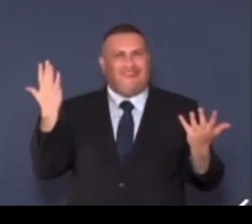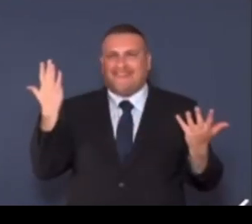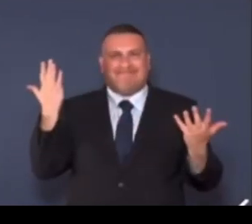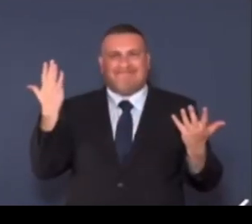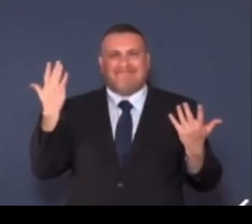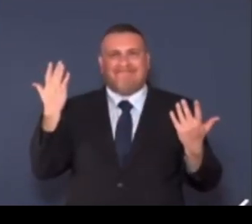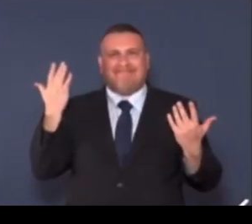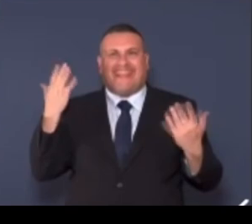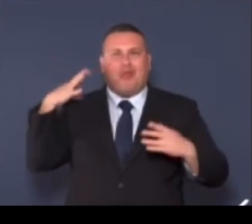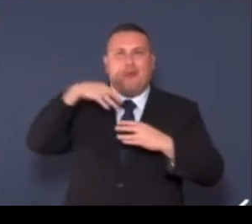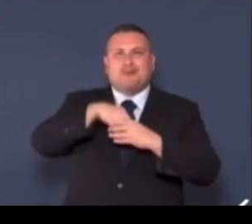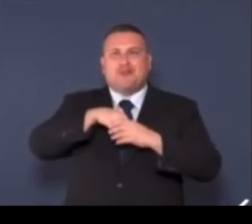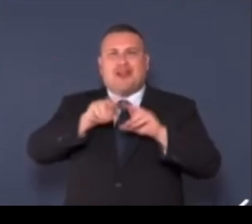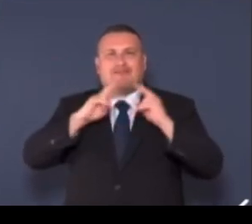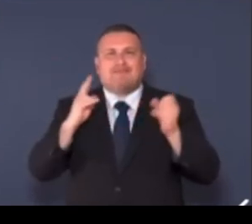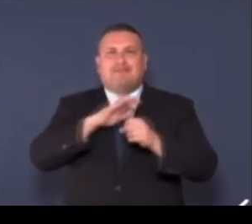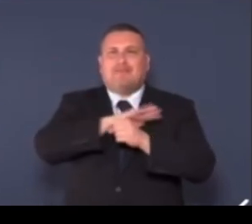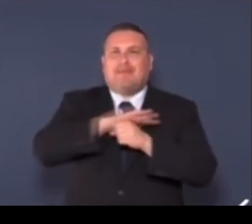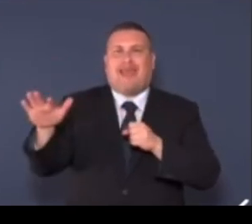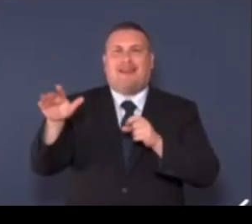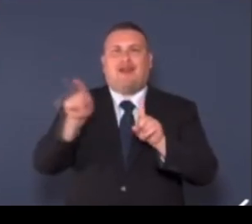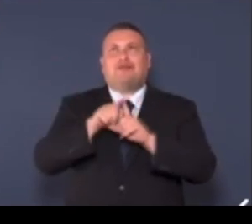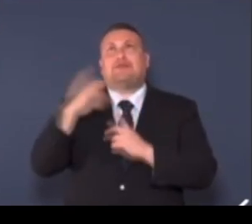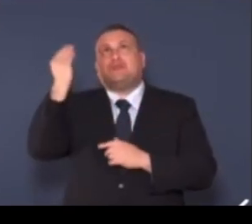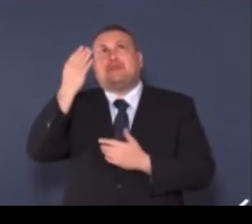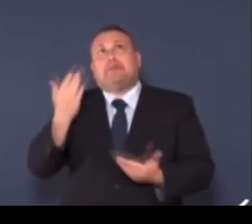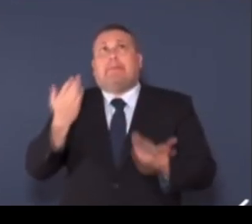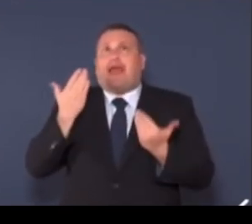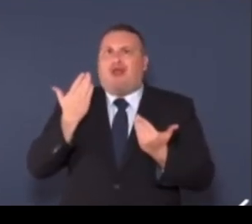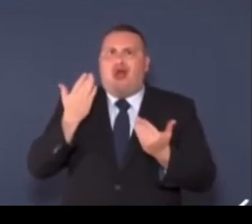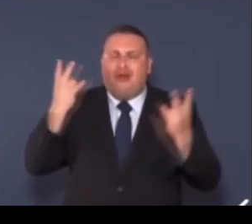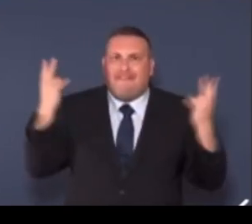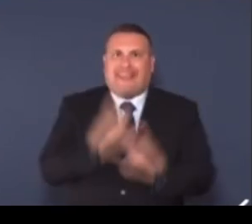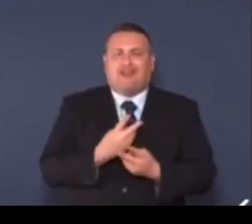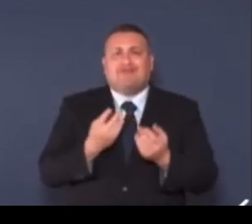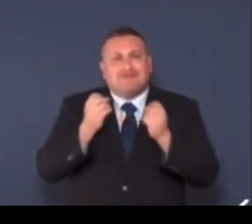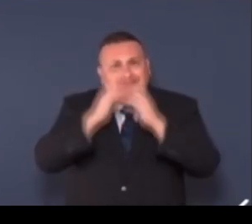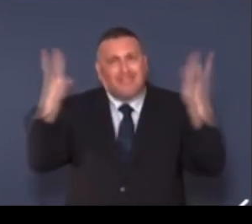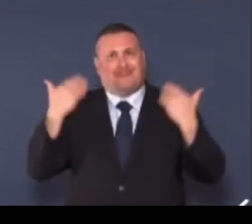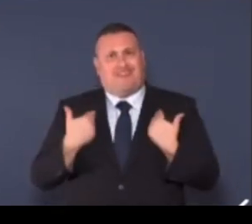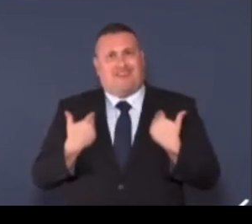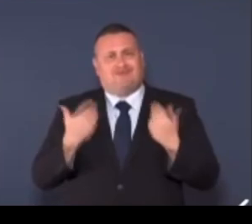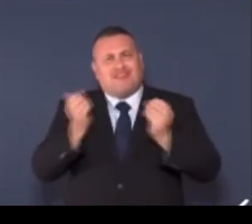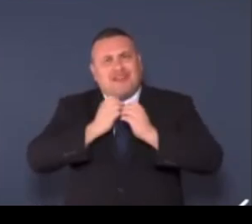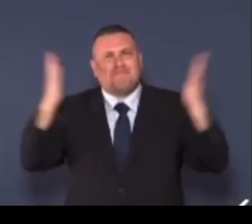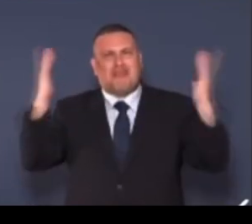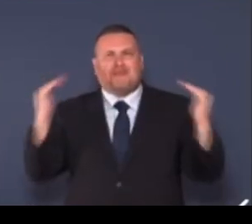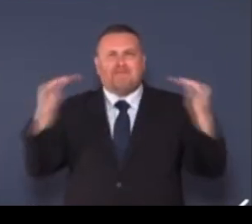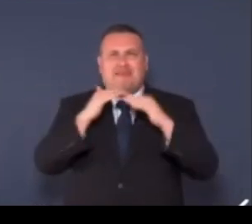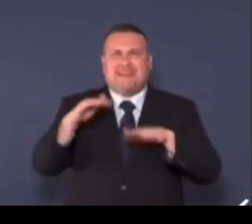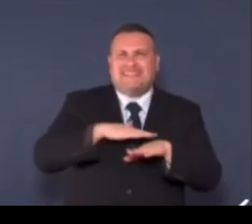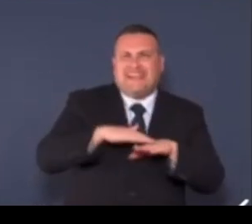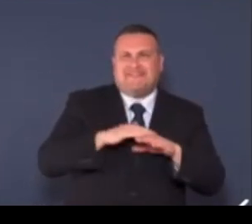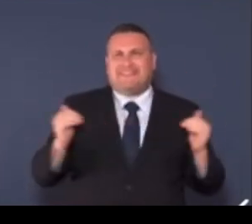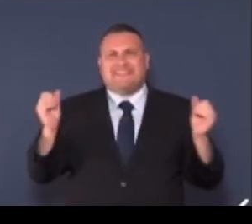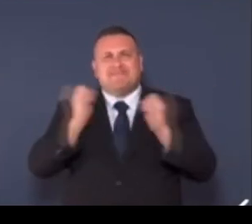inclusione non è sogno, ma è realtà. Un mondo in cui l'accesso, su base di parietà con gli altri, ai servizi, all